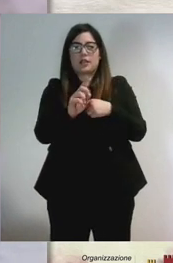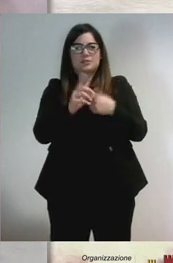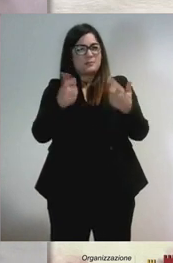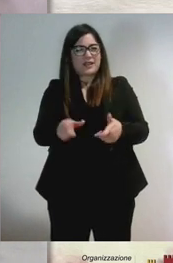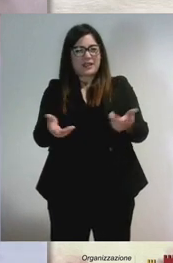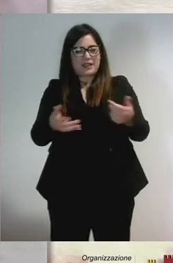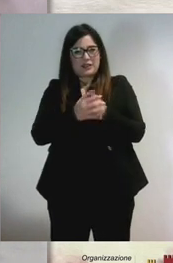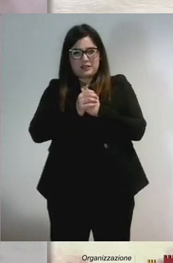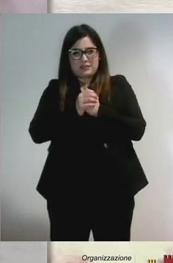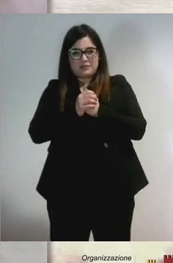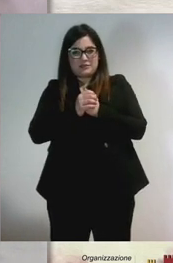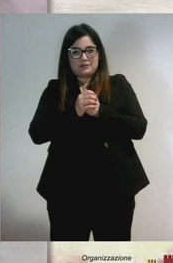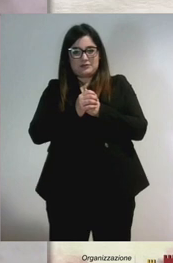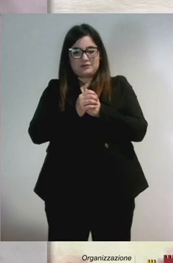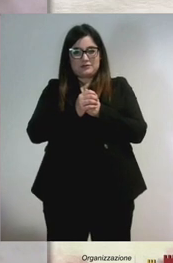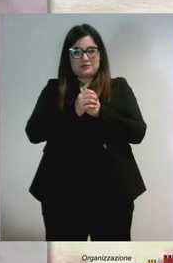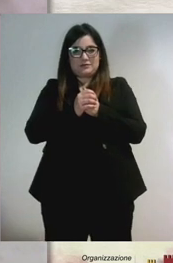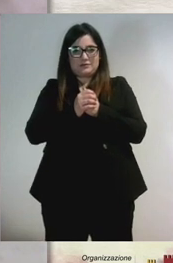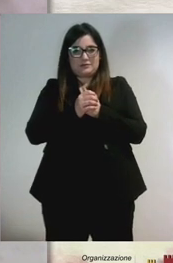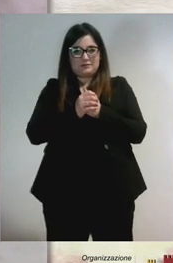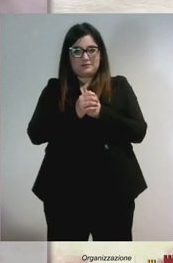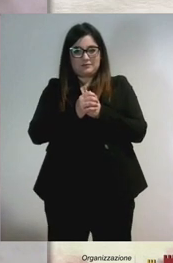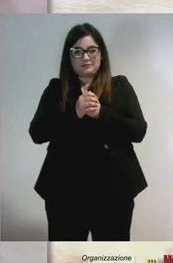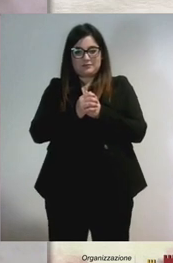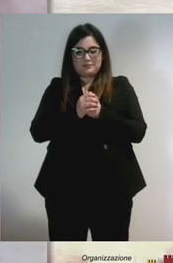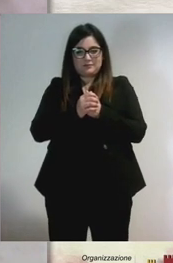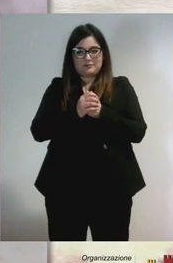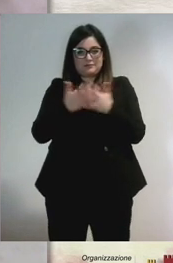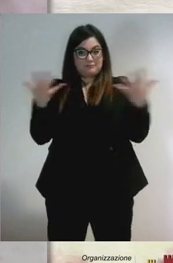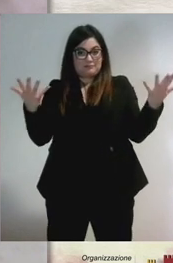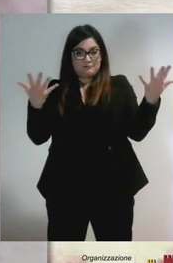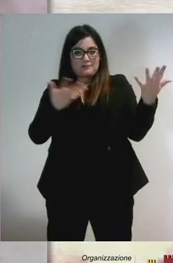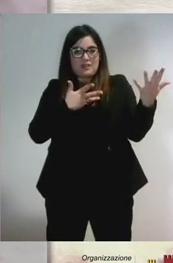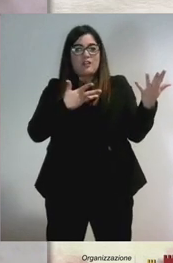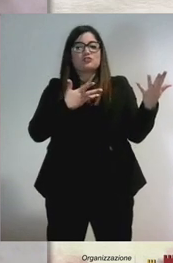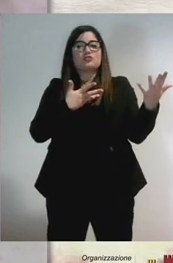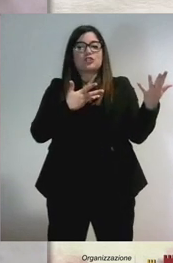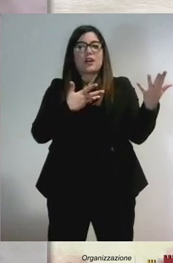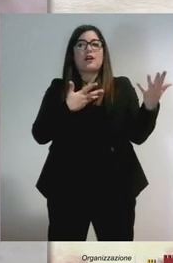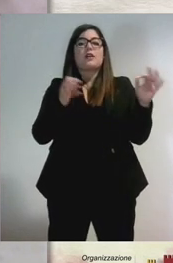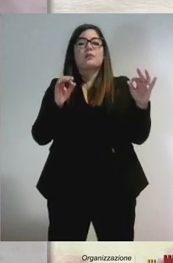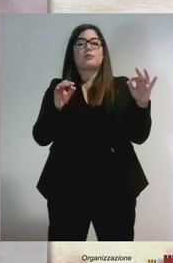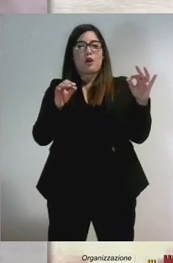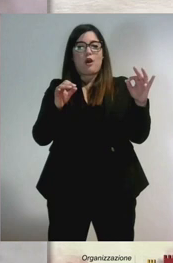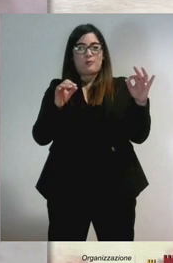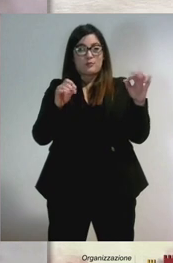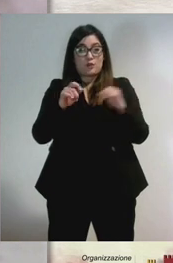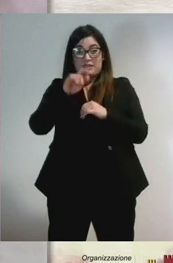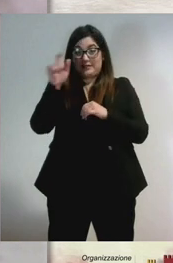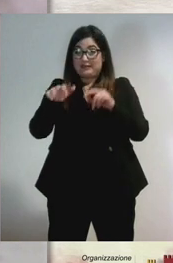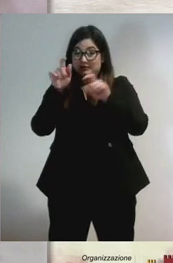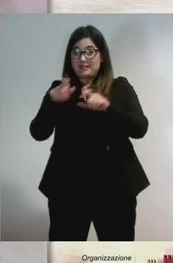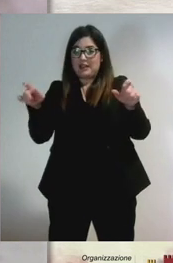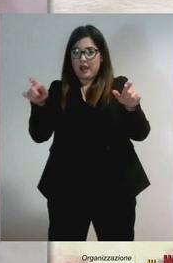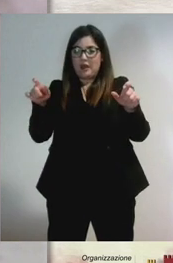Perché esiste appunto questo disappunto rispetto al Paese, che sicuramente non